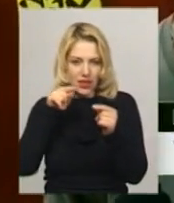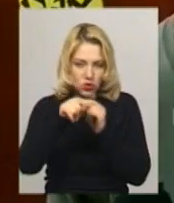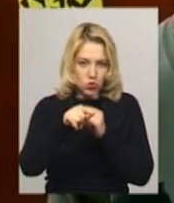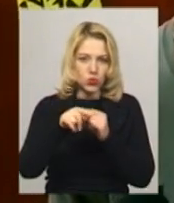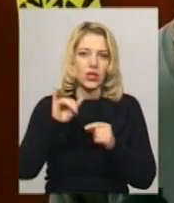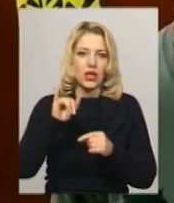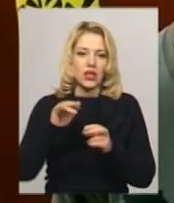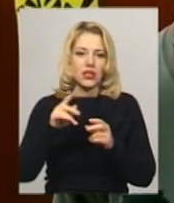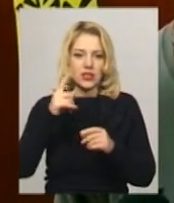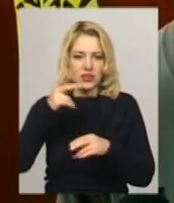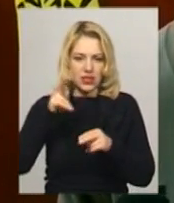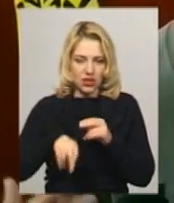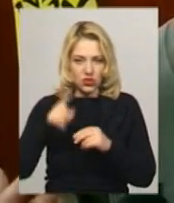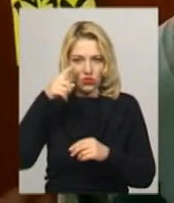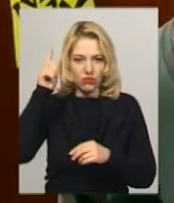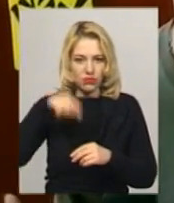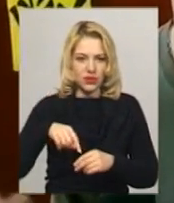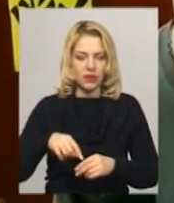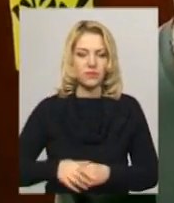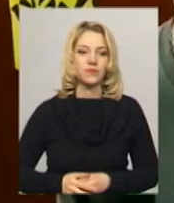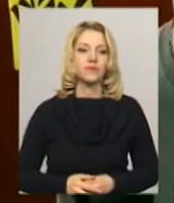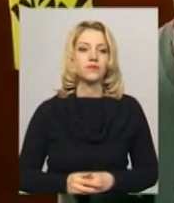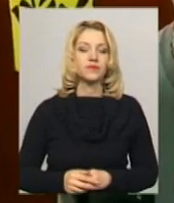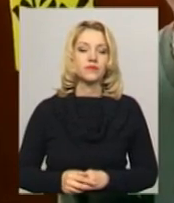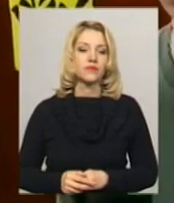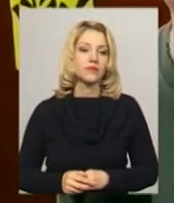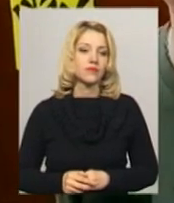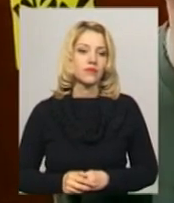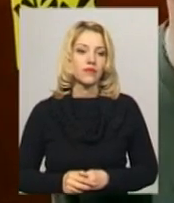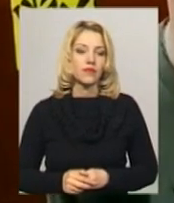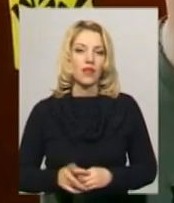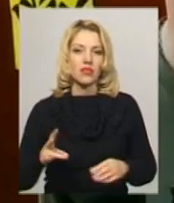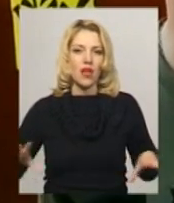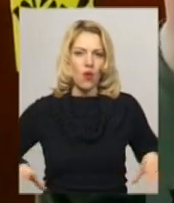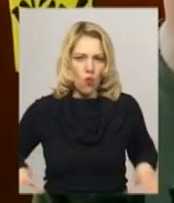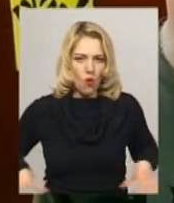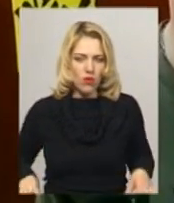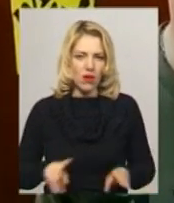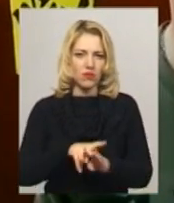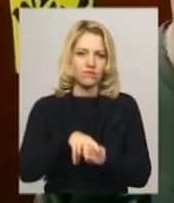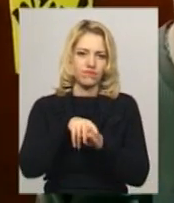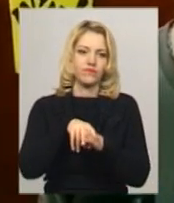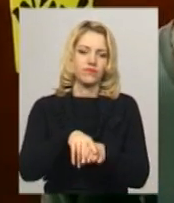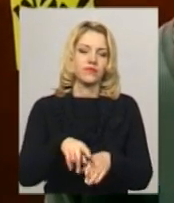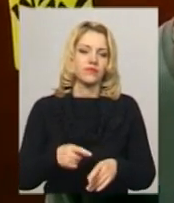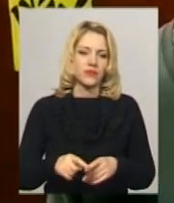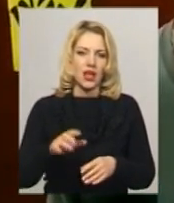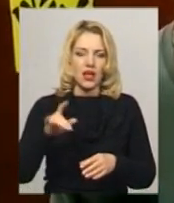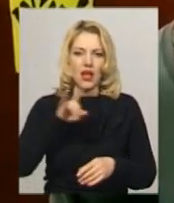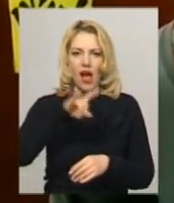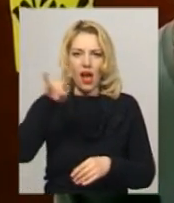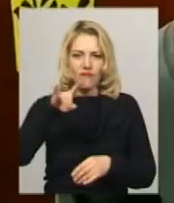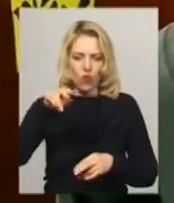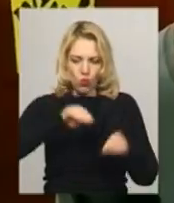вмінням кратитися на конях, авіабудування і